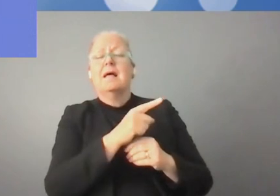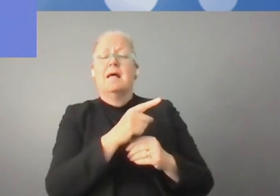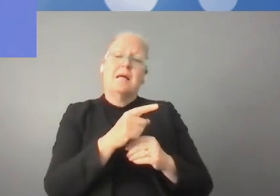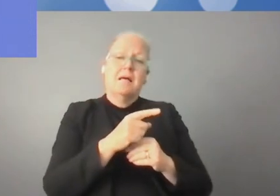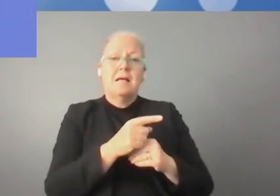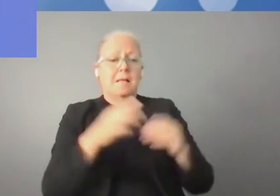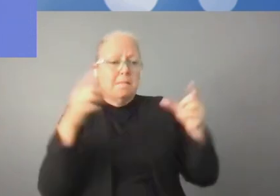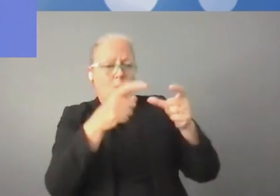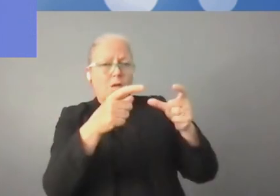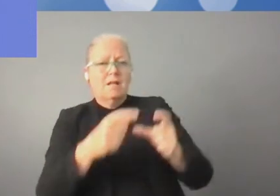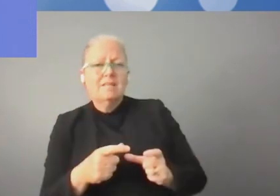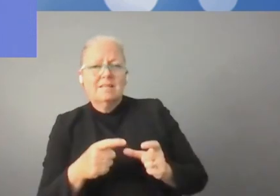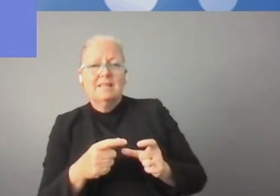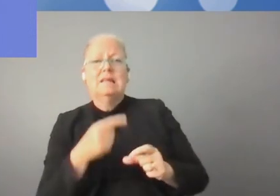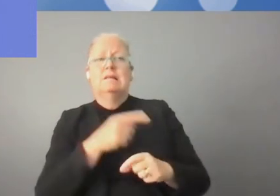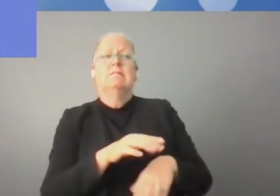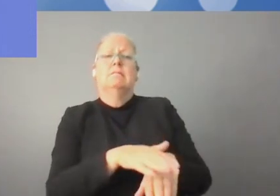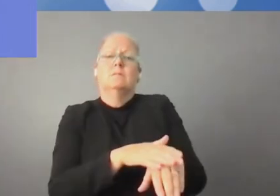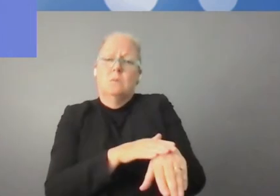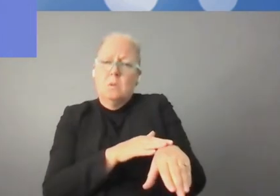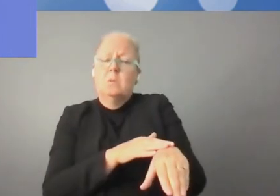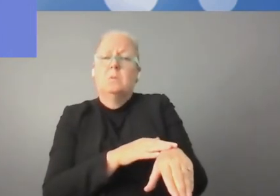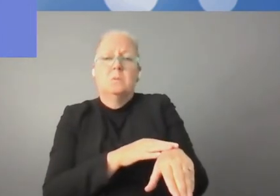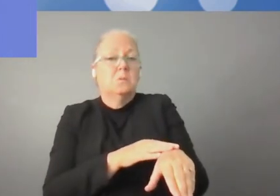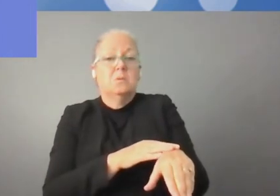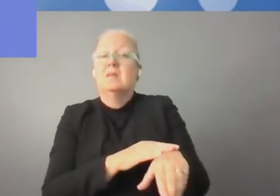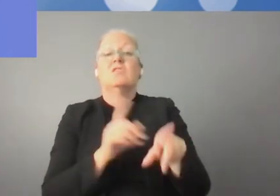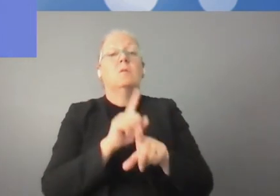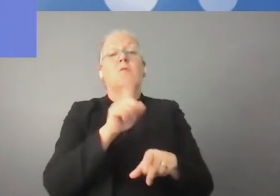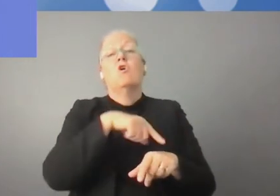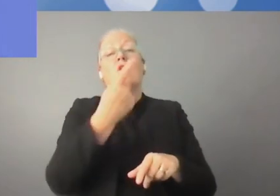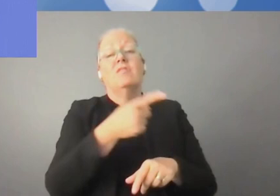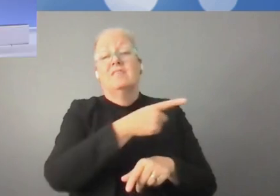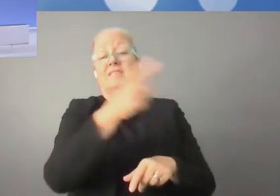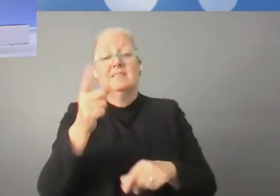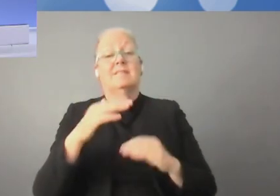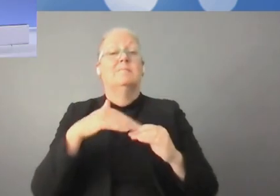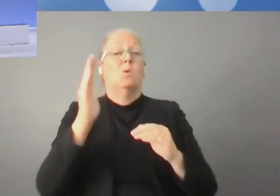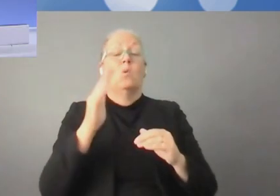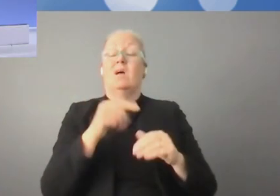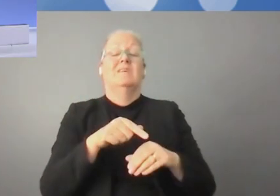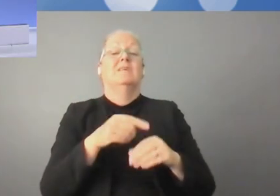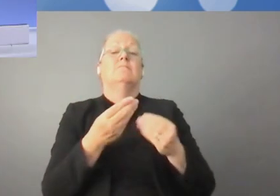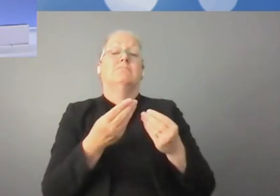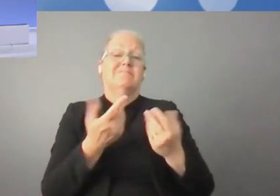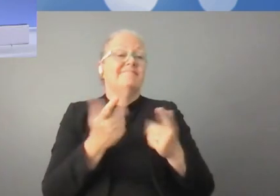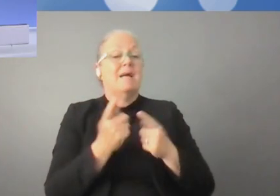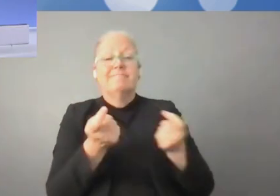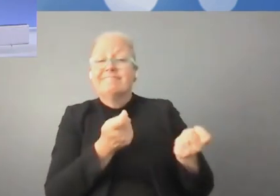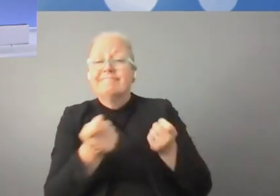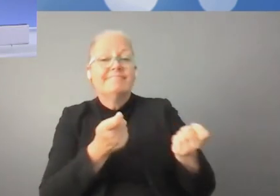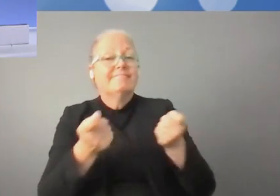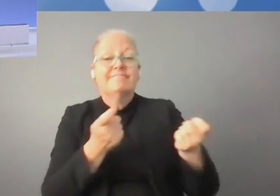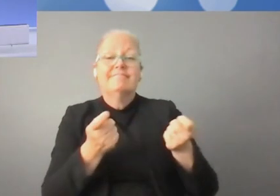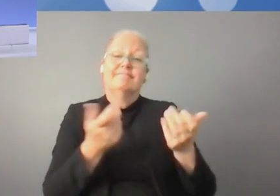ce soit les PME qui se débrouillent mieux en ce qui concerne la mise en œuvre de ces technologies numériques.